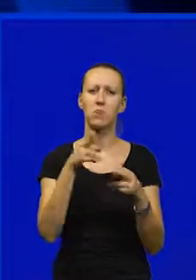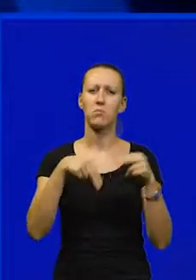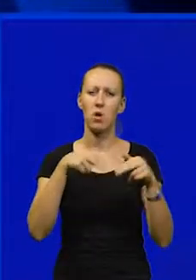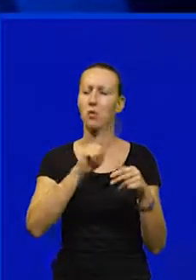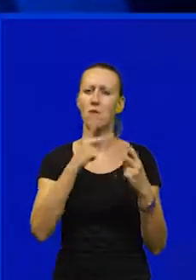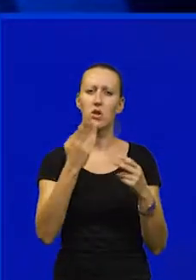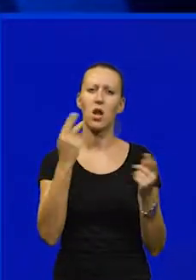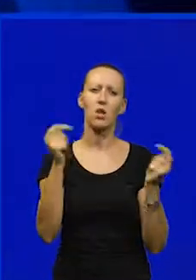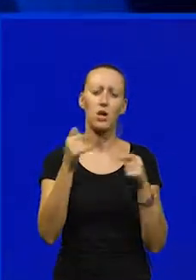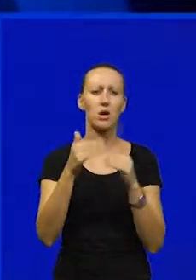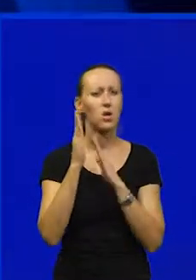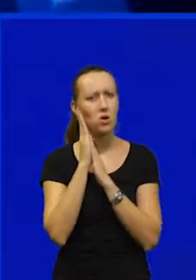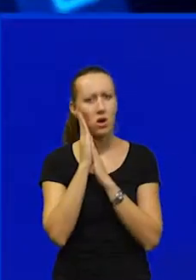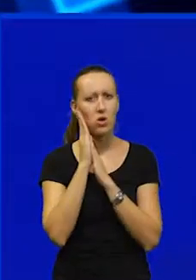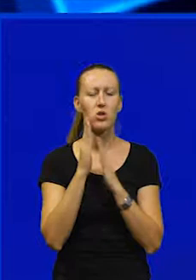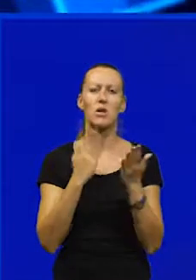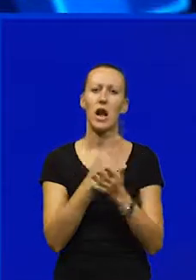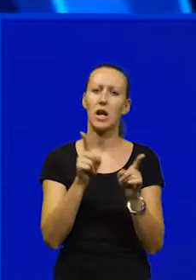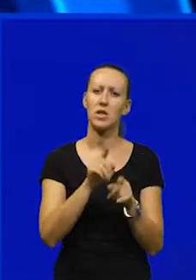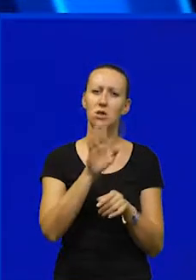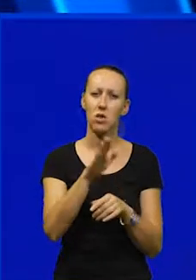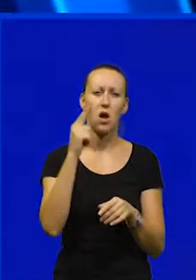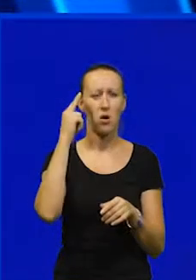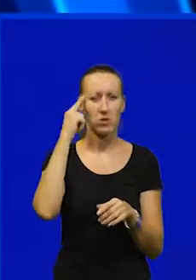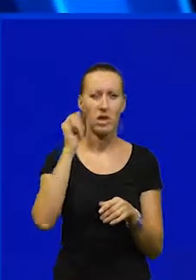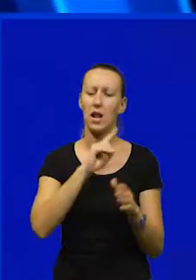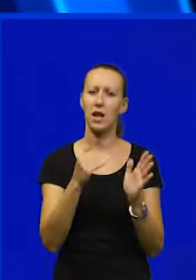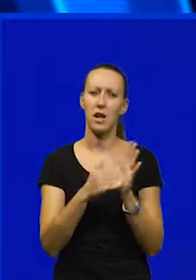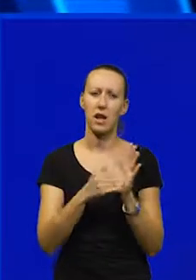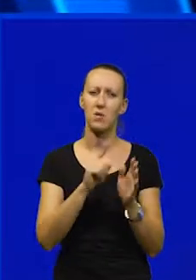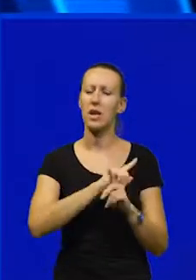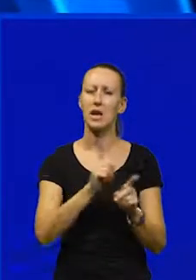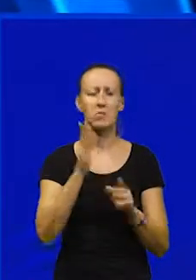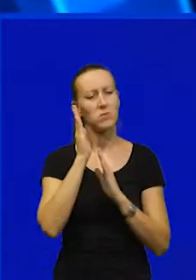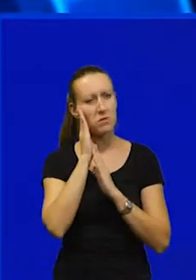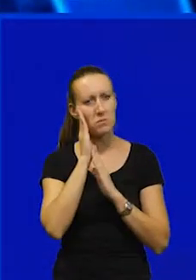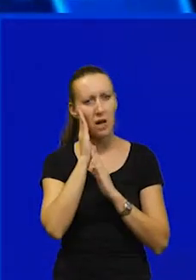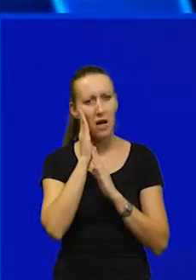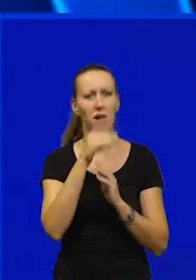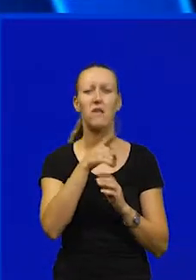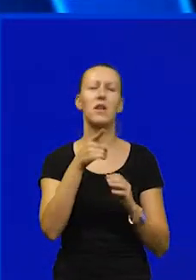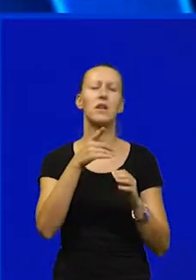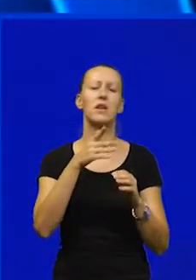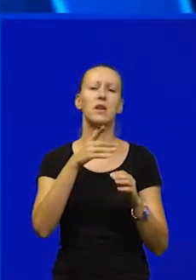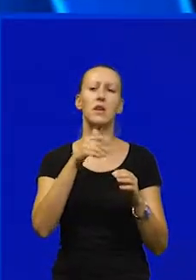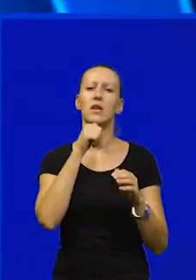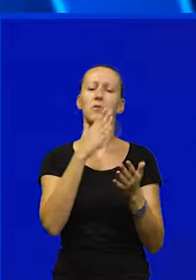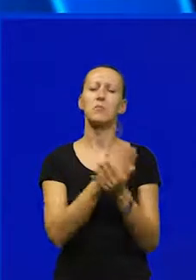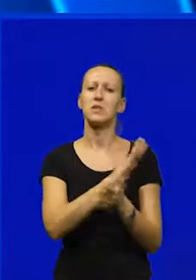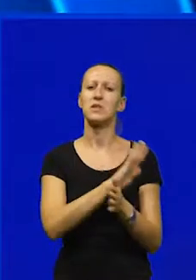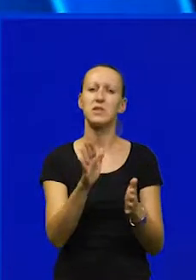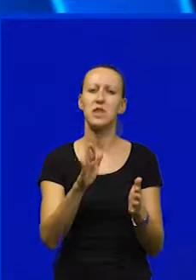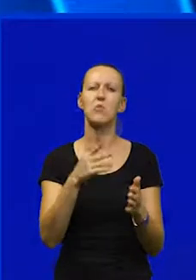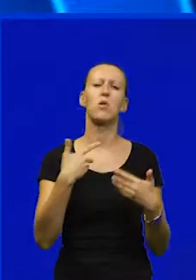pričamo o dolazcima, o noćenjima, ali isto tako znate da ne trebamo i ne smijemo spavati na lovorikama i biti samo